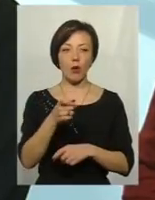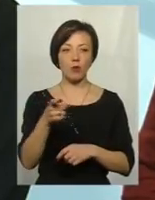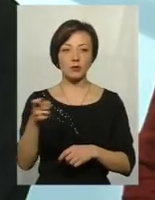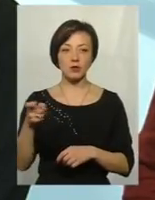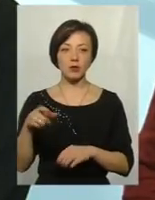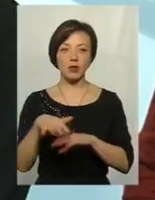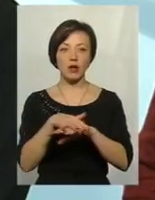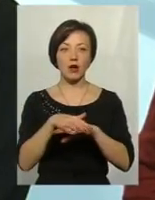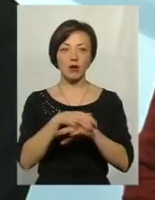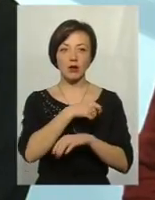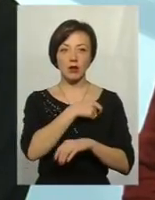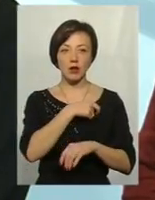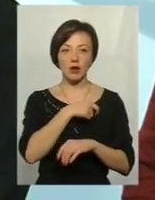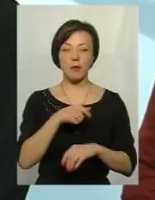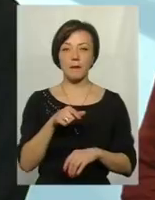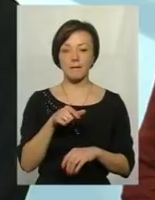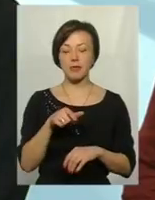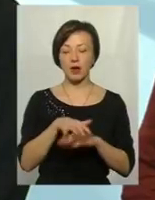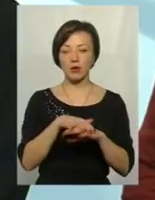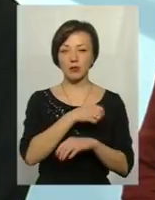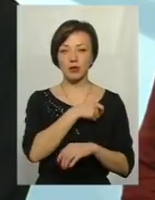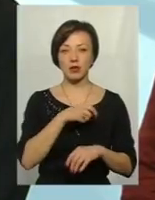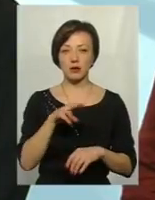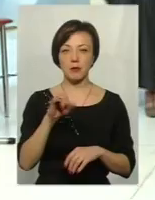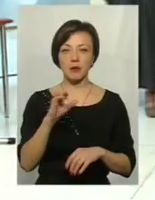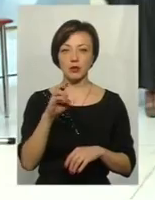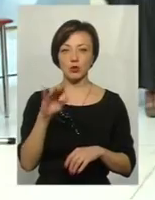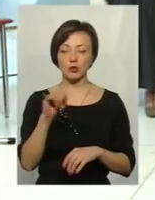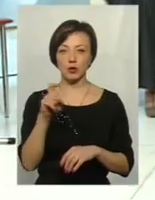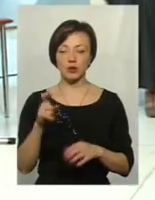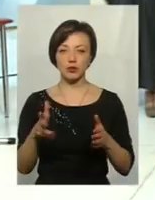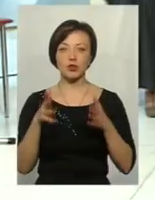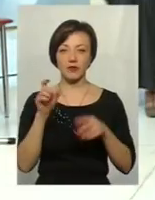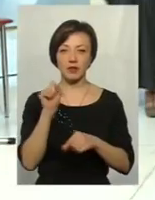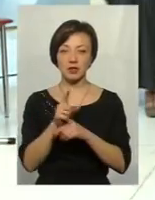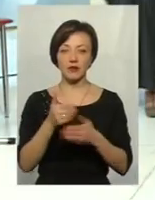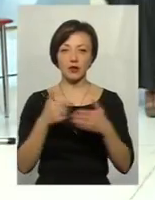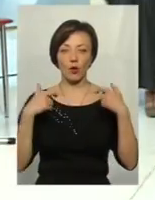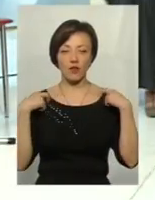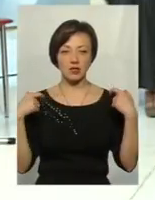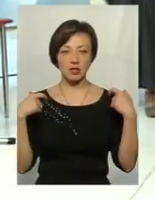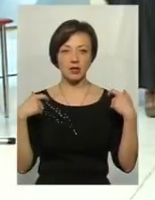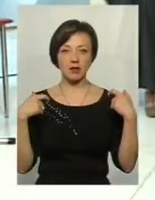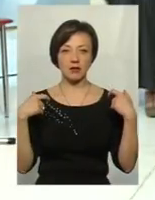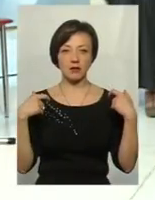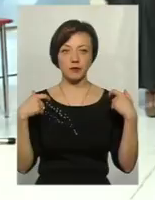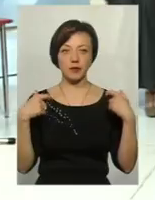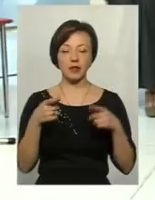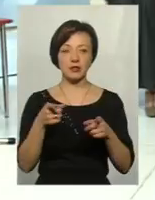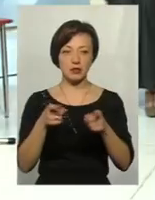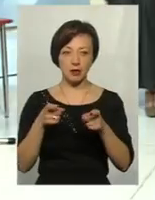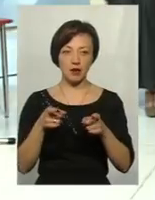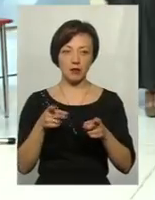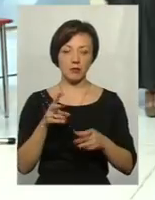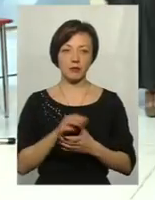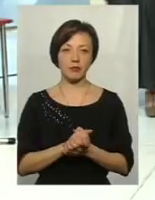народного депутата Тараса Пастуха. І були чіткі вказівки від офіцерів, давай стріляємо на